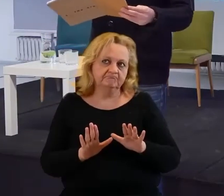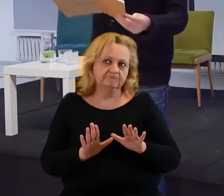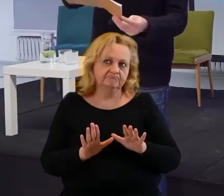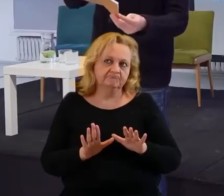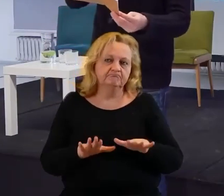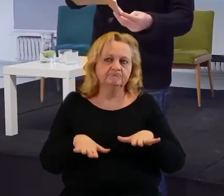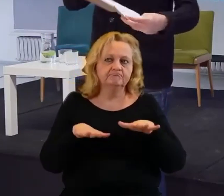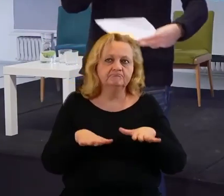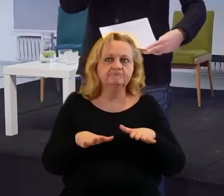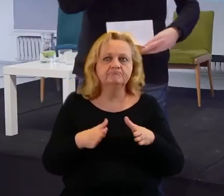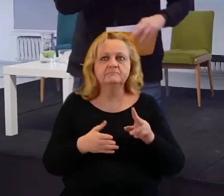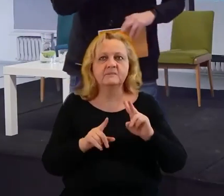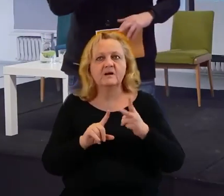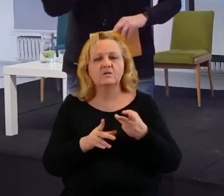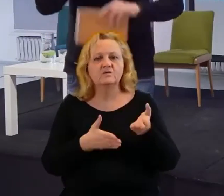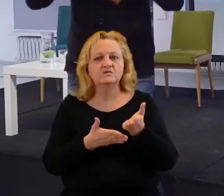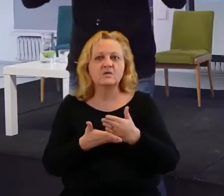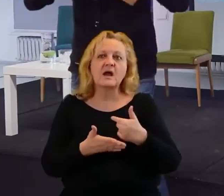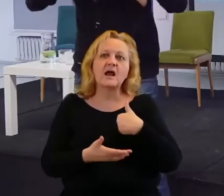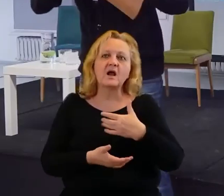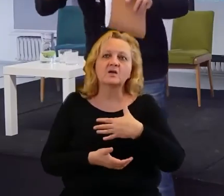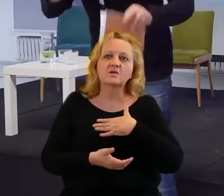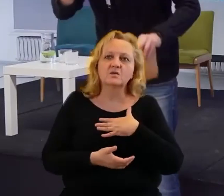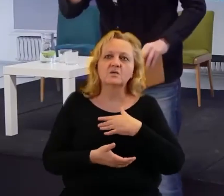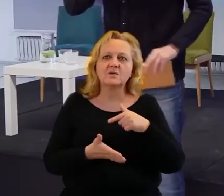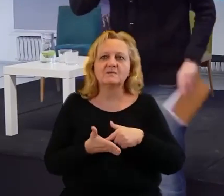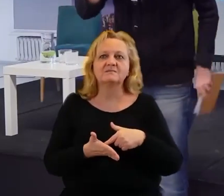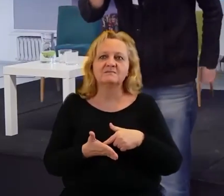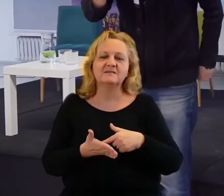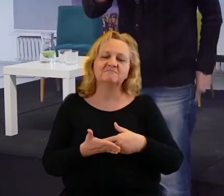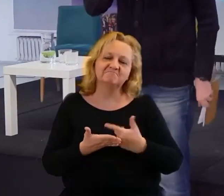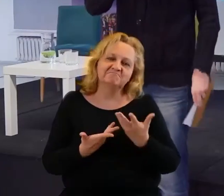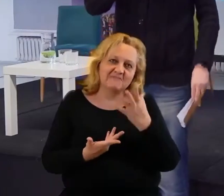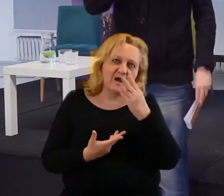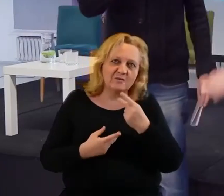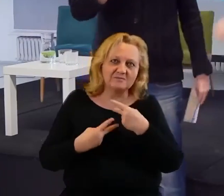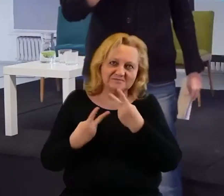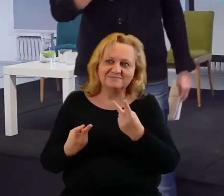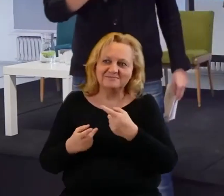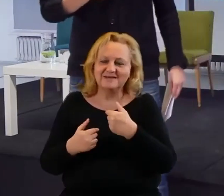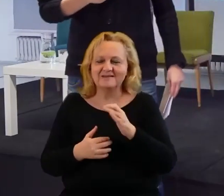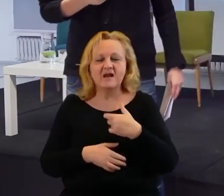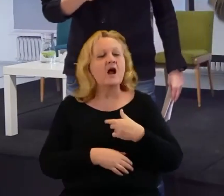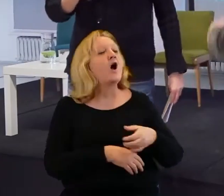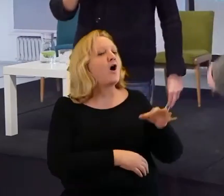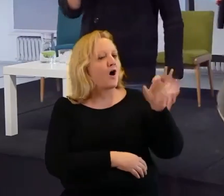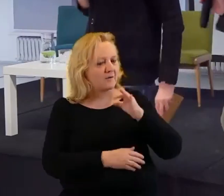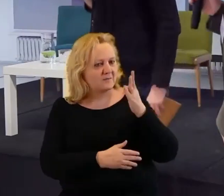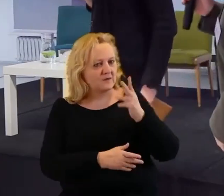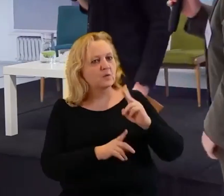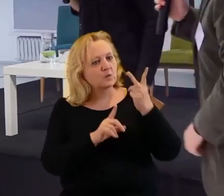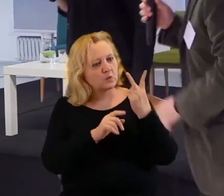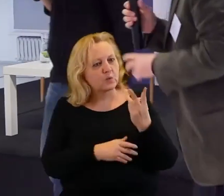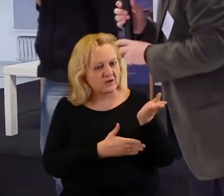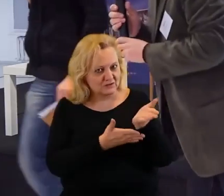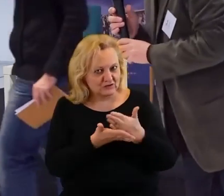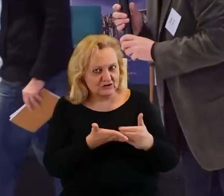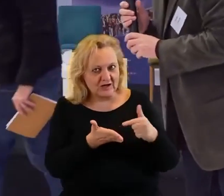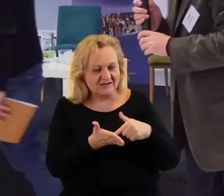chaotycznych dodatek. Pewnie częściej nie przeczytałem, ale wydaje mi się, że jakiś obraz stworzyłem. Także dziękuję. Będzie okazja. Jeszcze w drugiej części zapraszam Cię